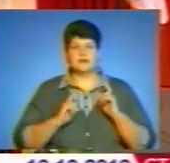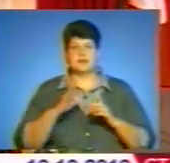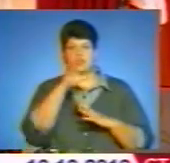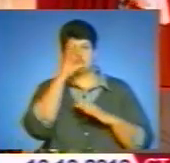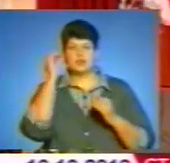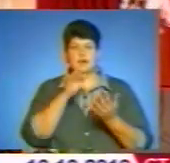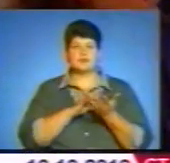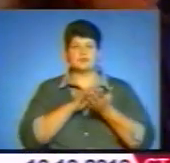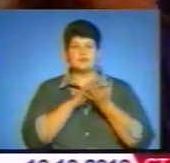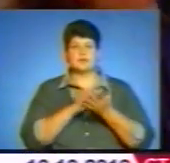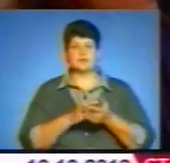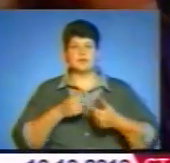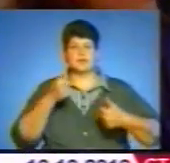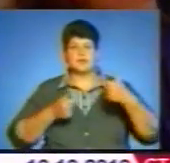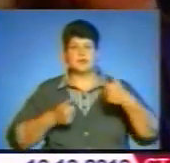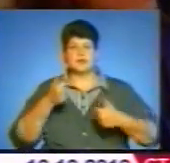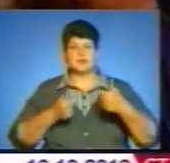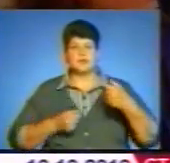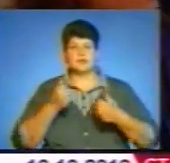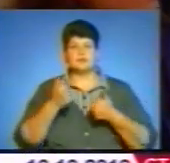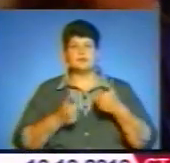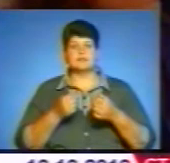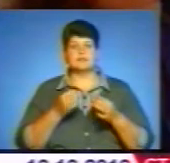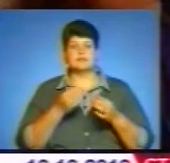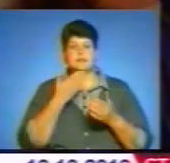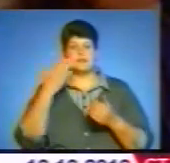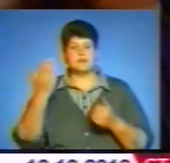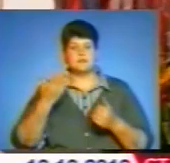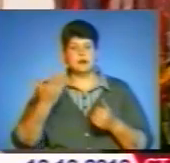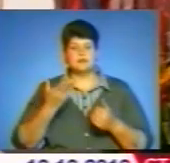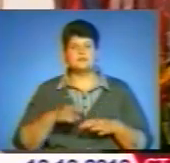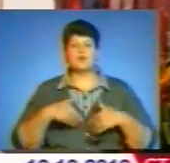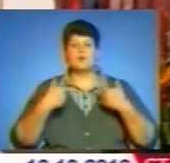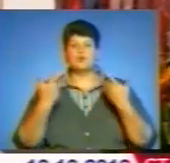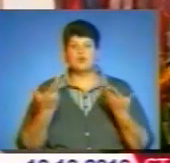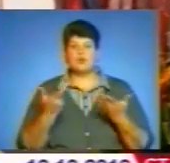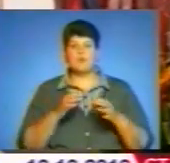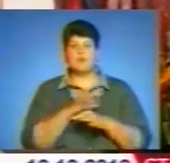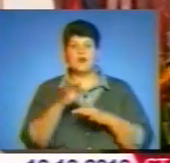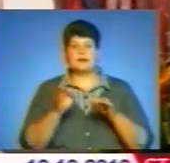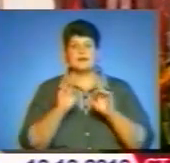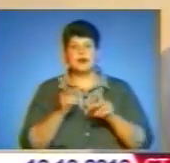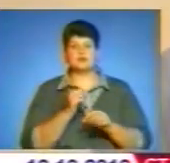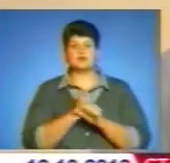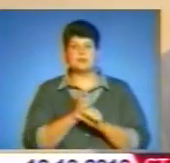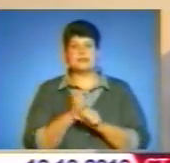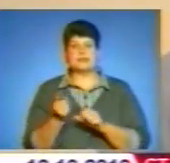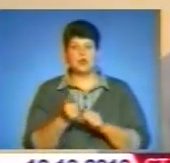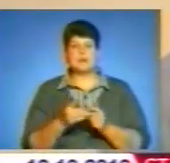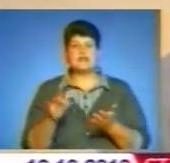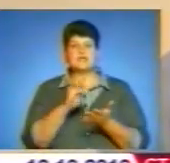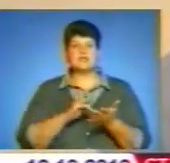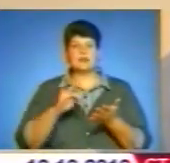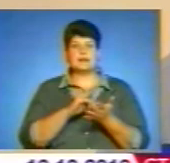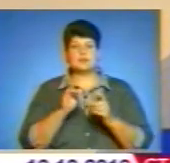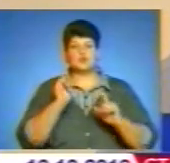столиці. На них чекають інтелектуальні ігри, квест на знання історії міста, битви університетів, нічна екскурсія та дебати, тема яких поки